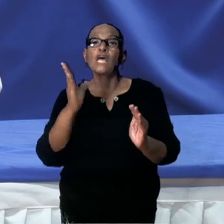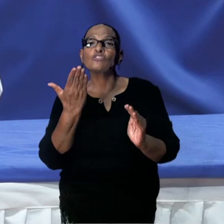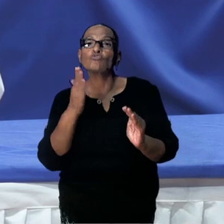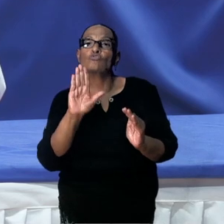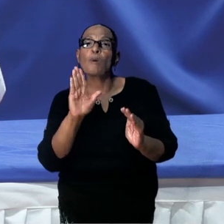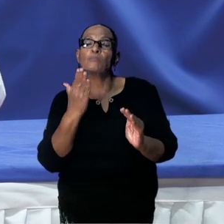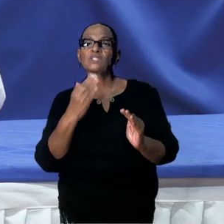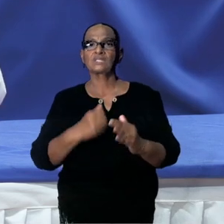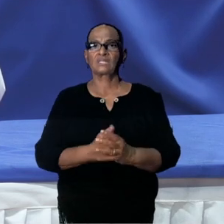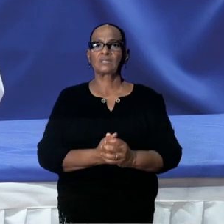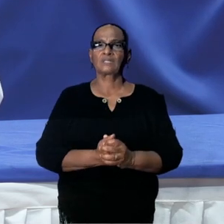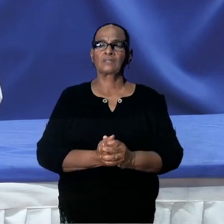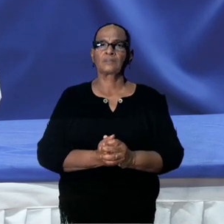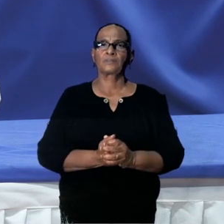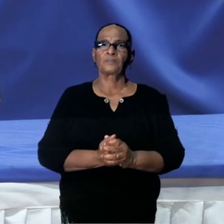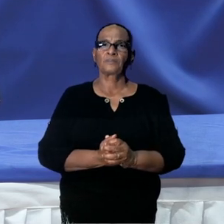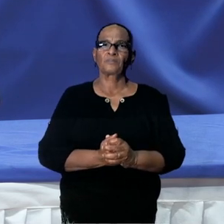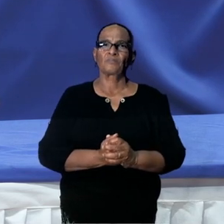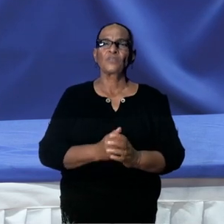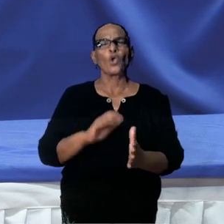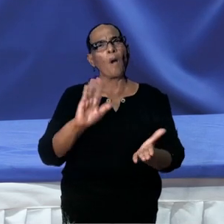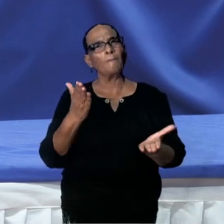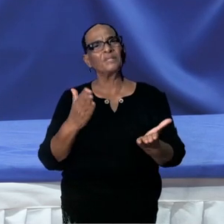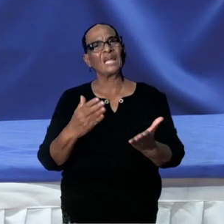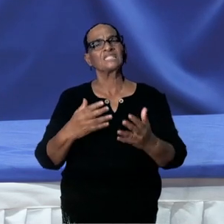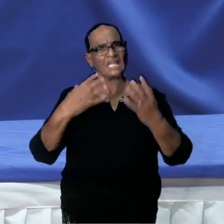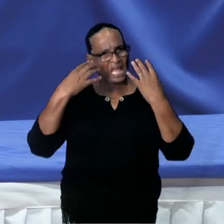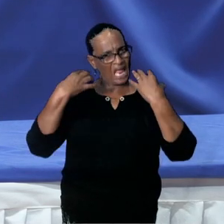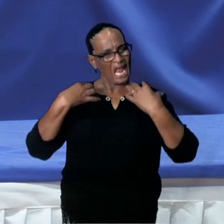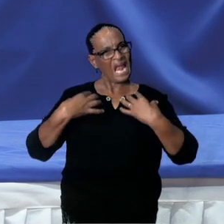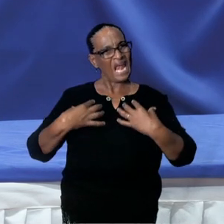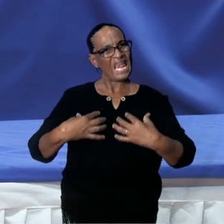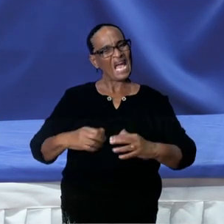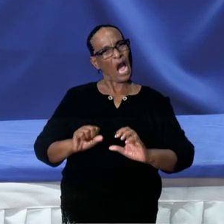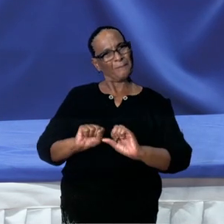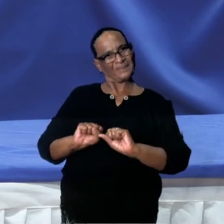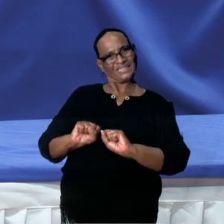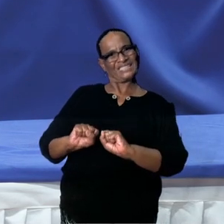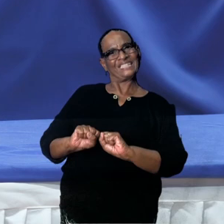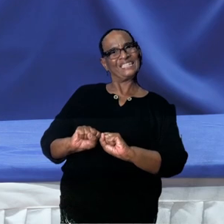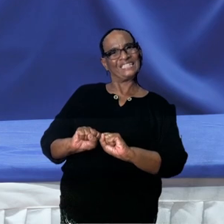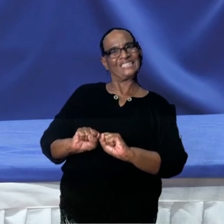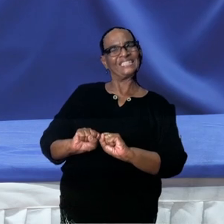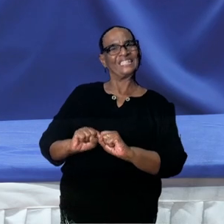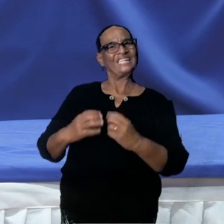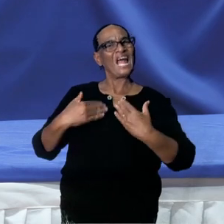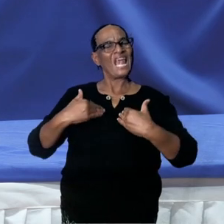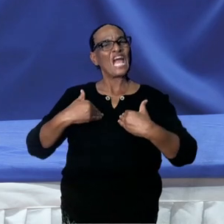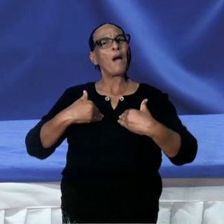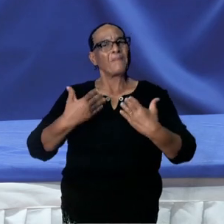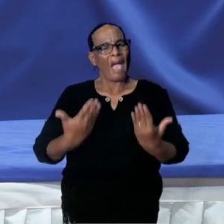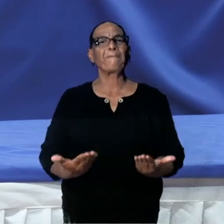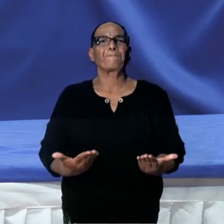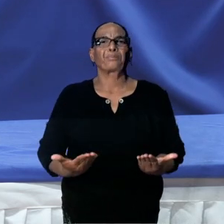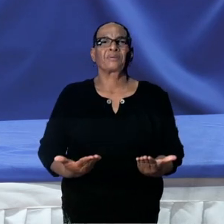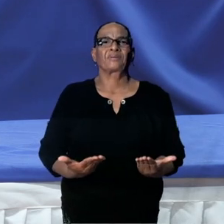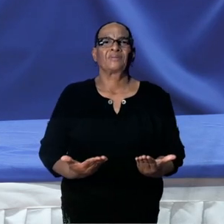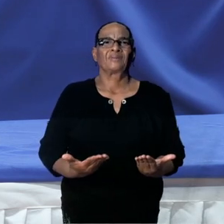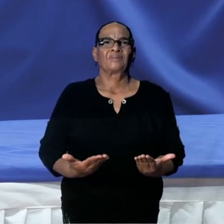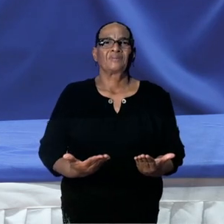restimmuniteit kan zijn. Er zijn bepaalde immuuncellen die toch nog wat